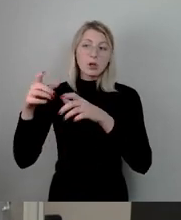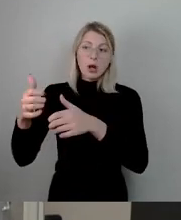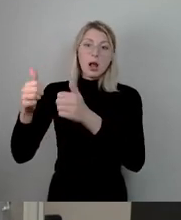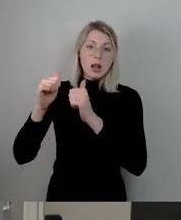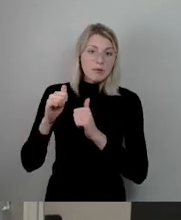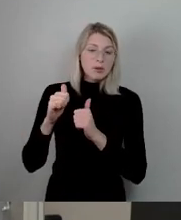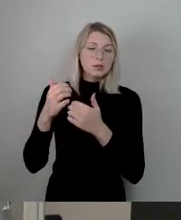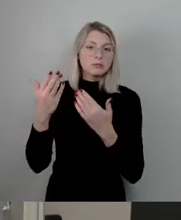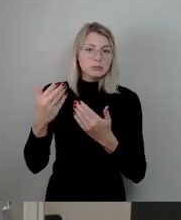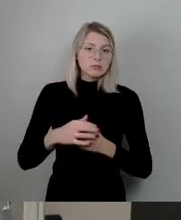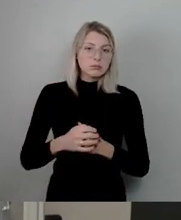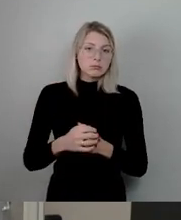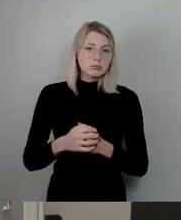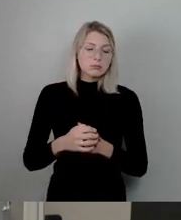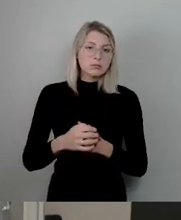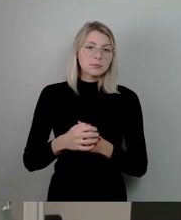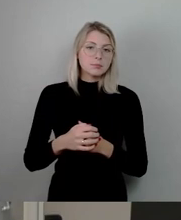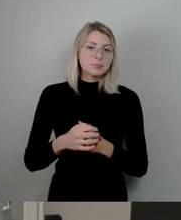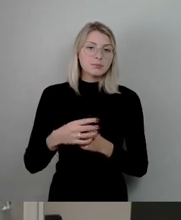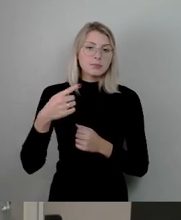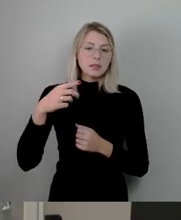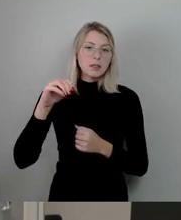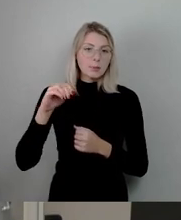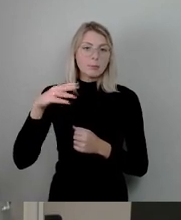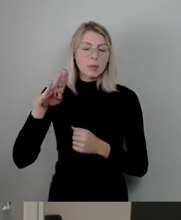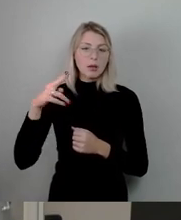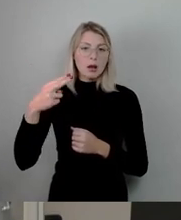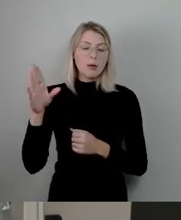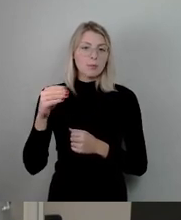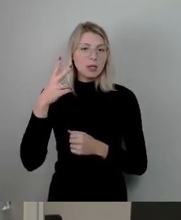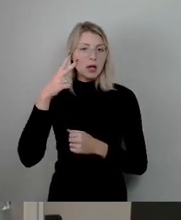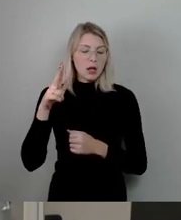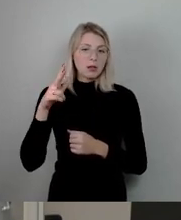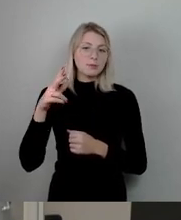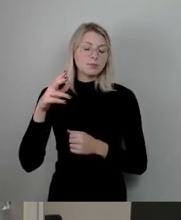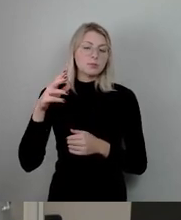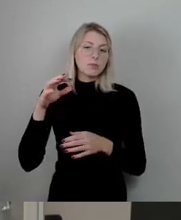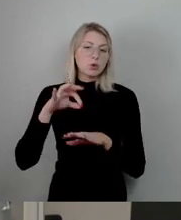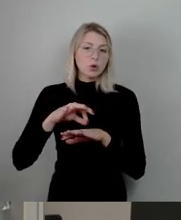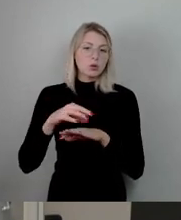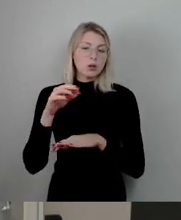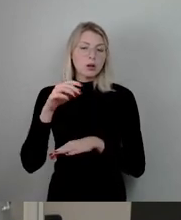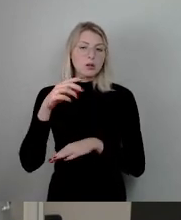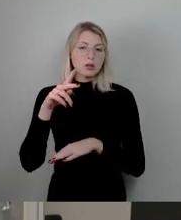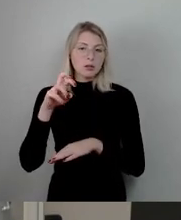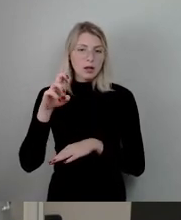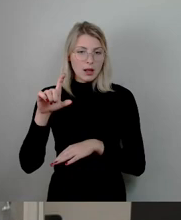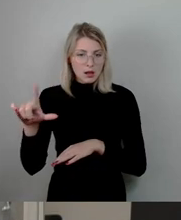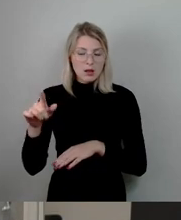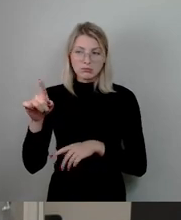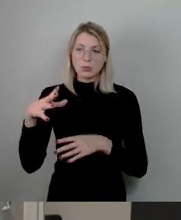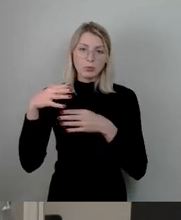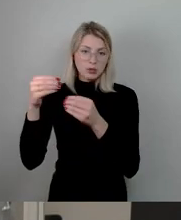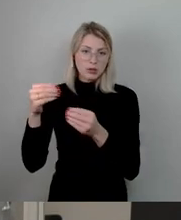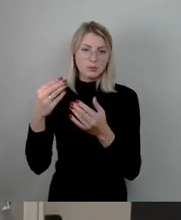Aquapark GmbH mit Herrn Dr. Köln, und genau die haben wir sozusagen zu übernehmen gehabt. Und das macht sozusagen auch diesen großen Unterschied